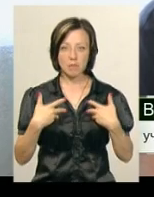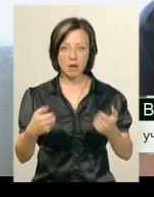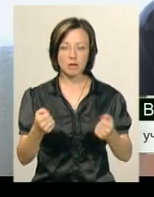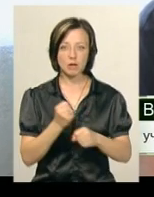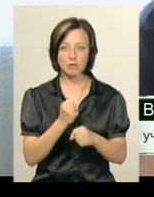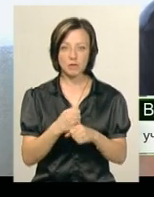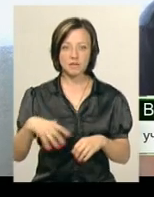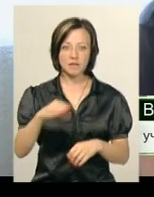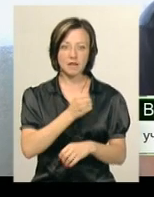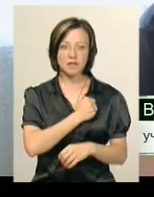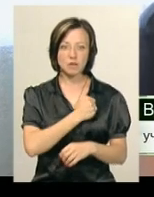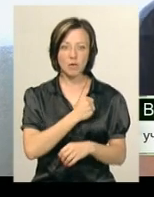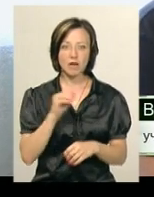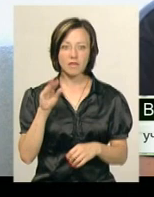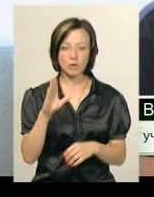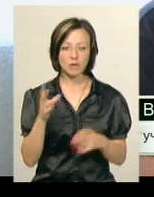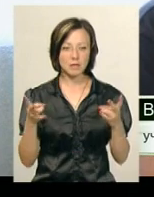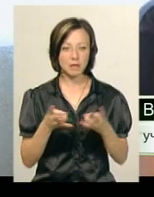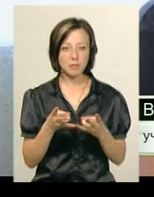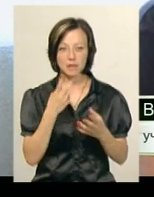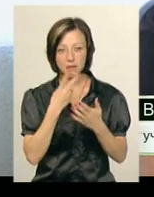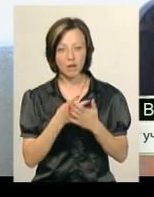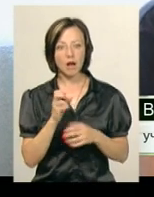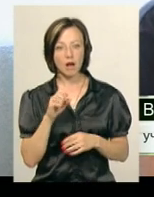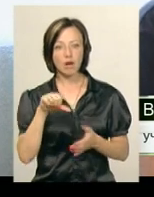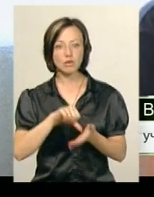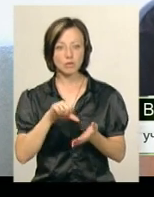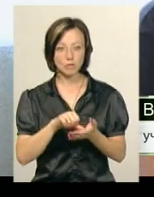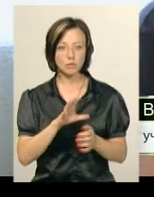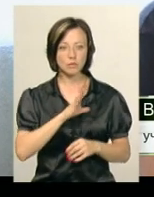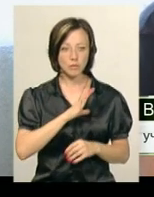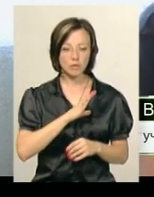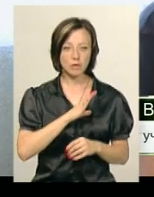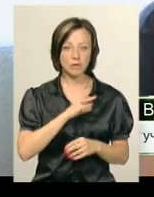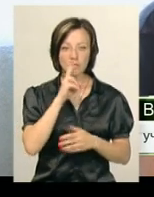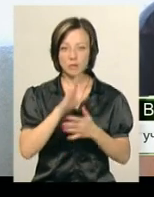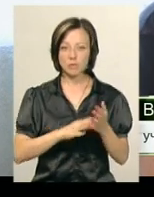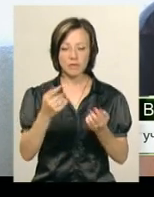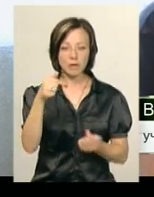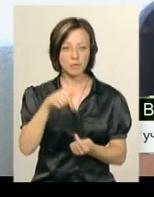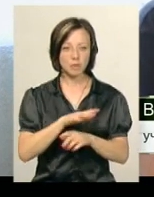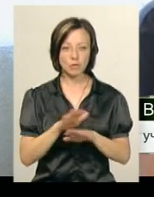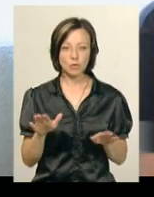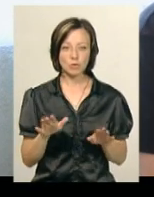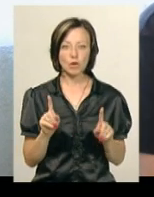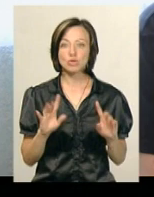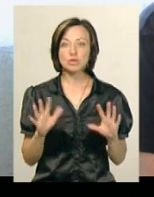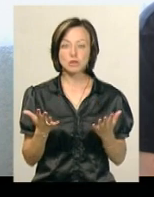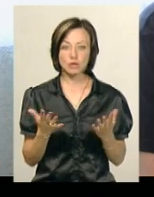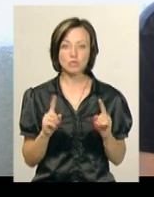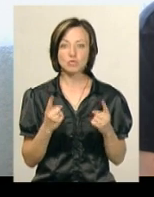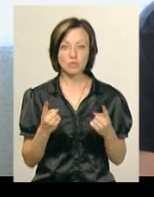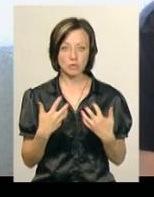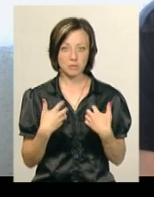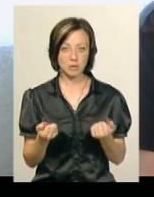виходить, зараз військовий квиток треба, і вони дивляться, ага, приймав участь там, ну, вибачте, ви нам не підходити, а що сталося, що